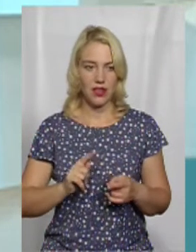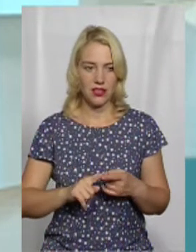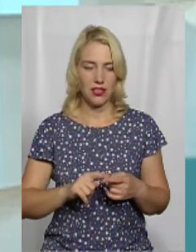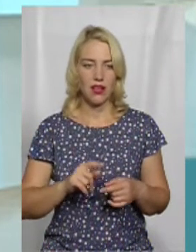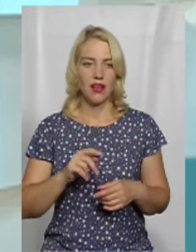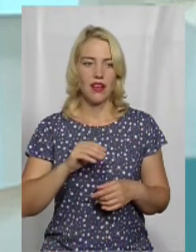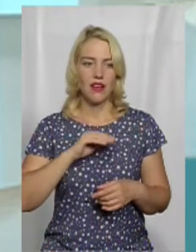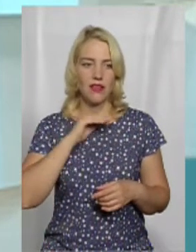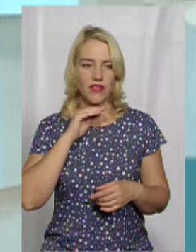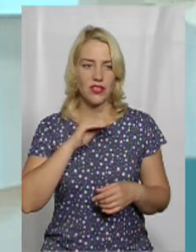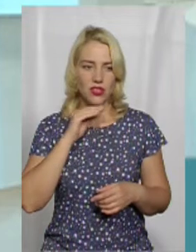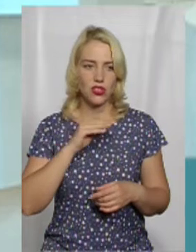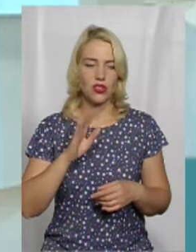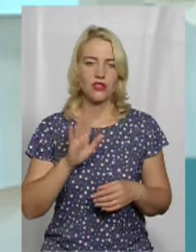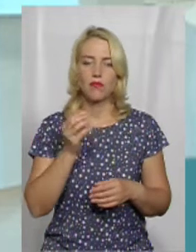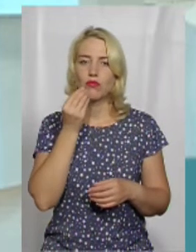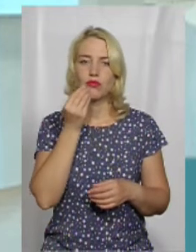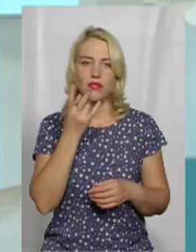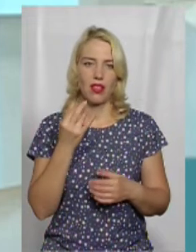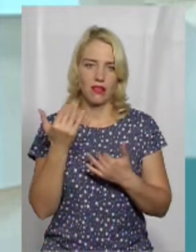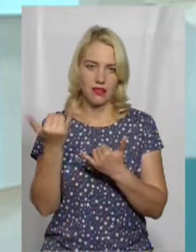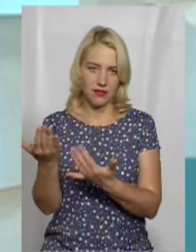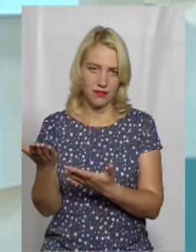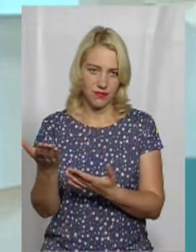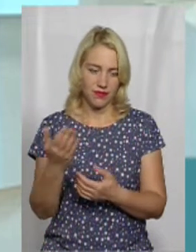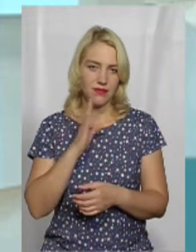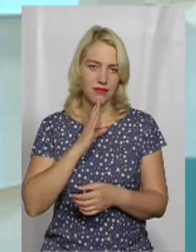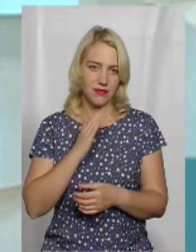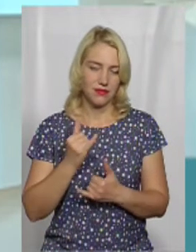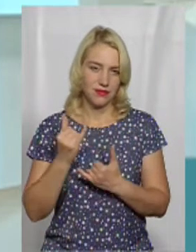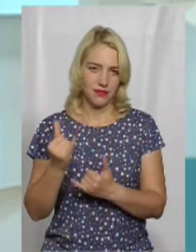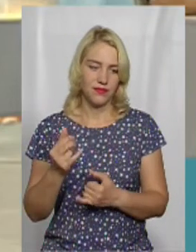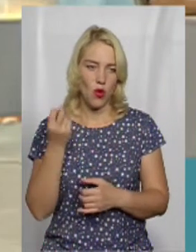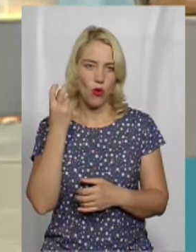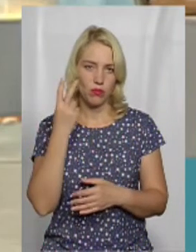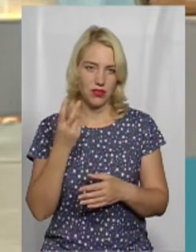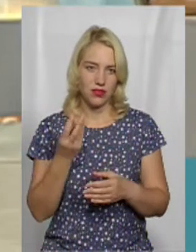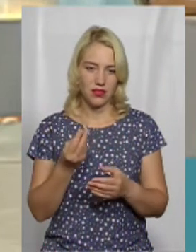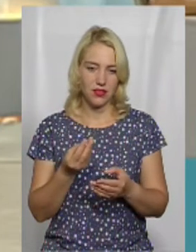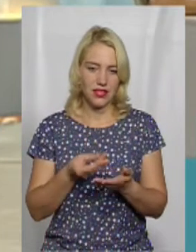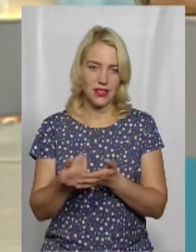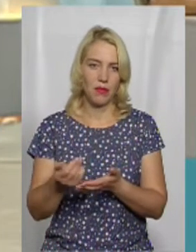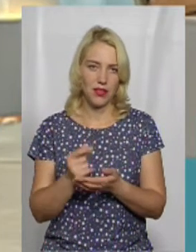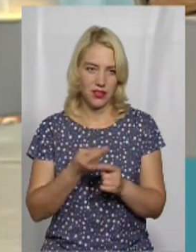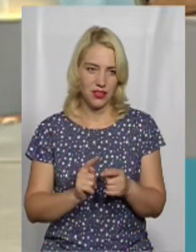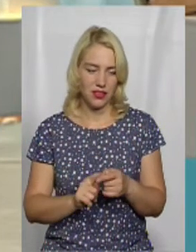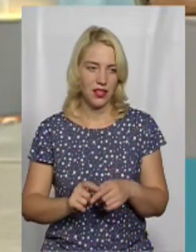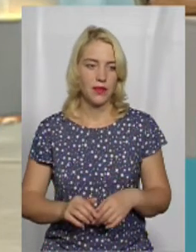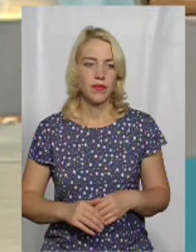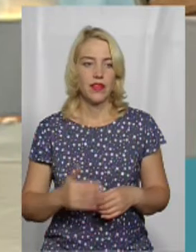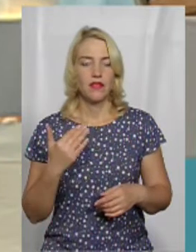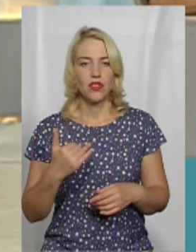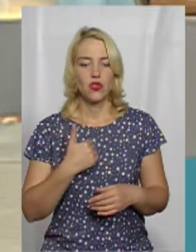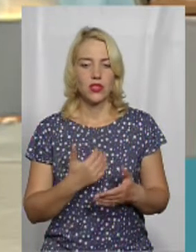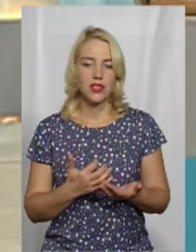гроші, їх вистачило закрити пару обідів, тобто наші запрошені артисті. На сайті «Велика ідея» ви також публікували свій проєкт. Ви хотіли